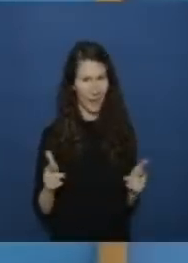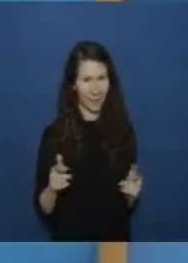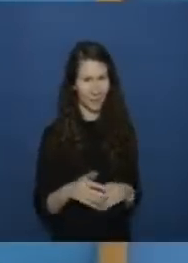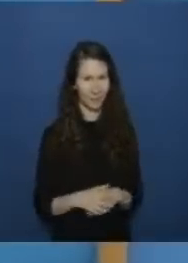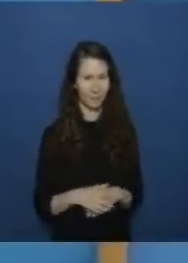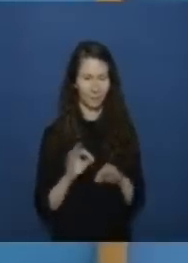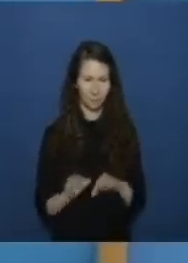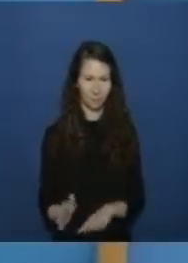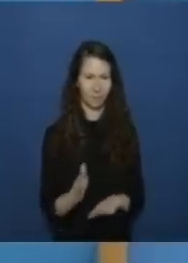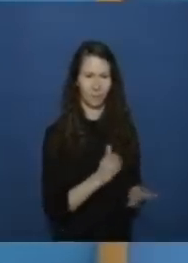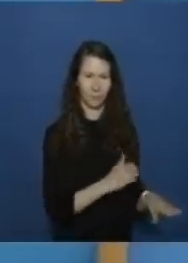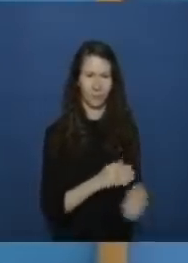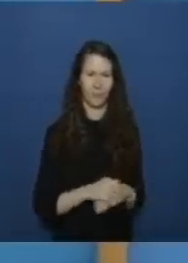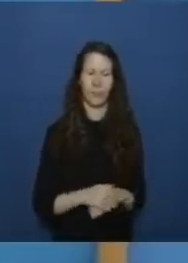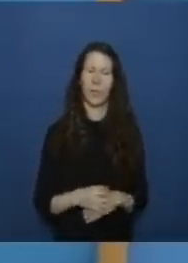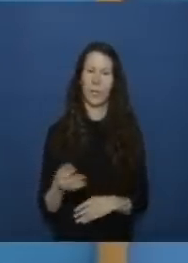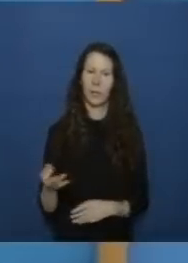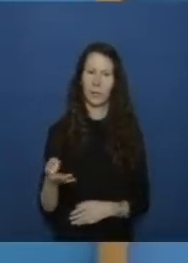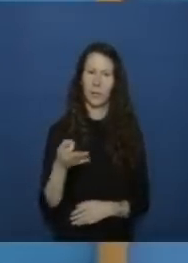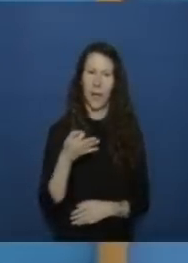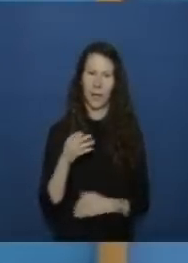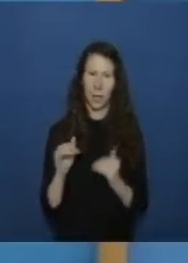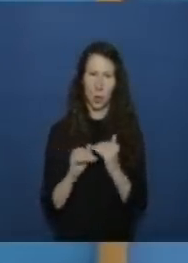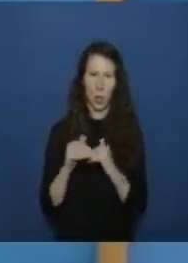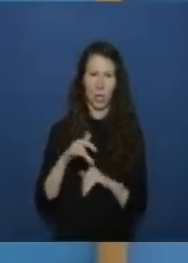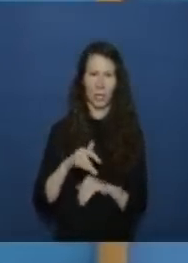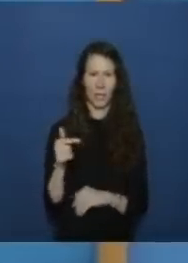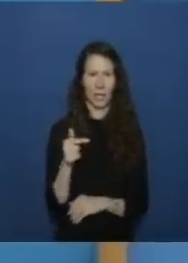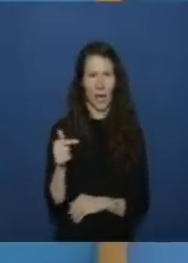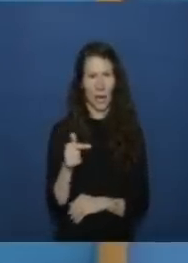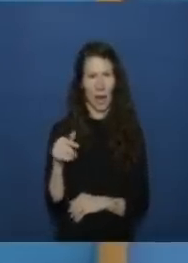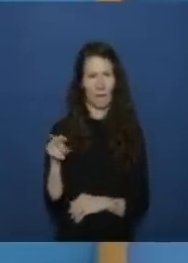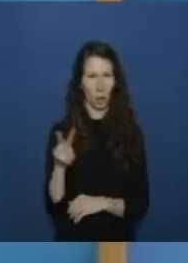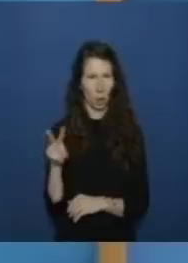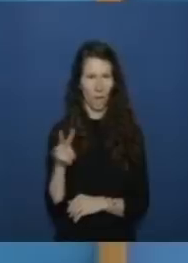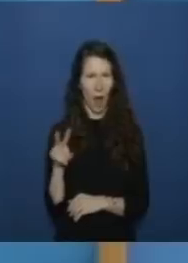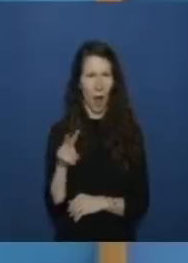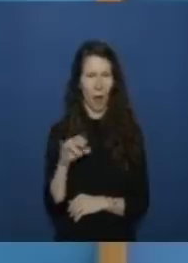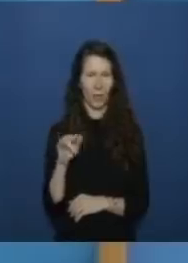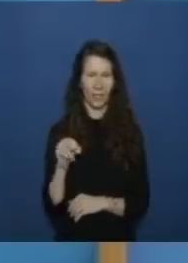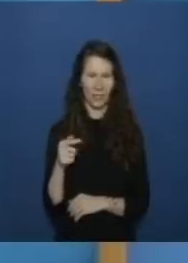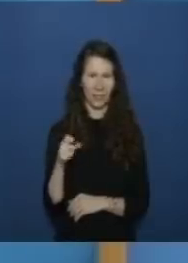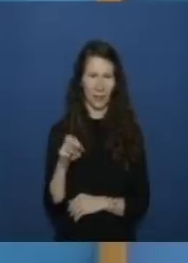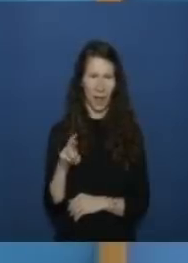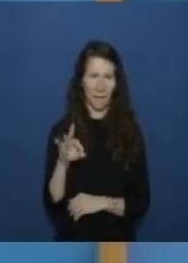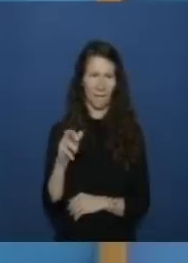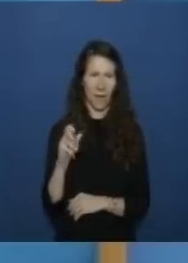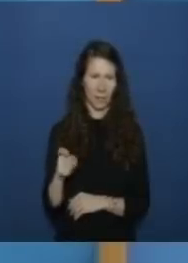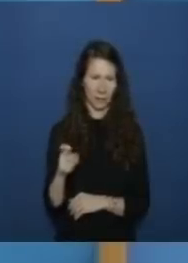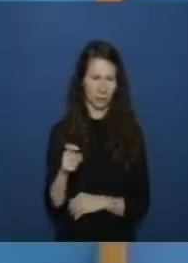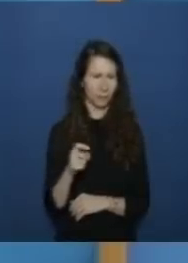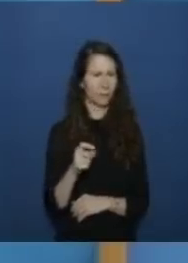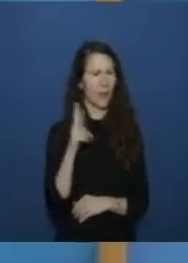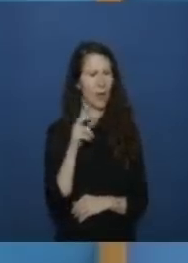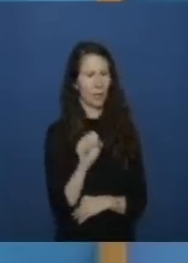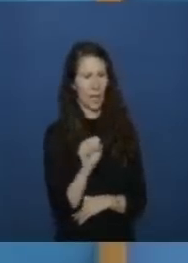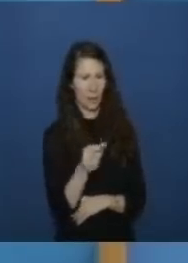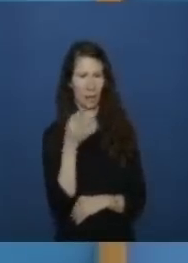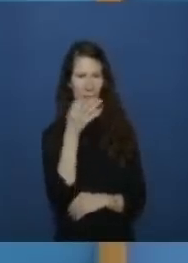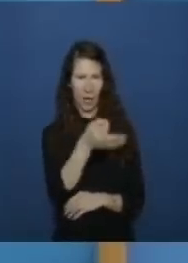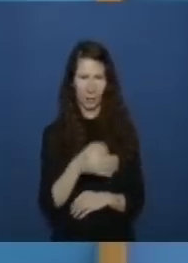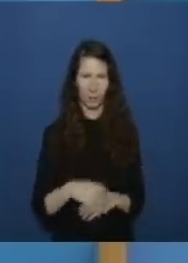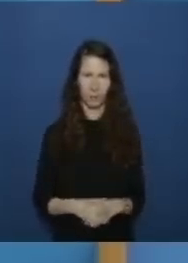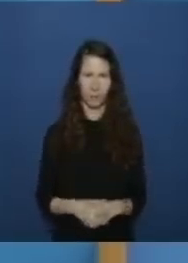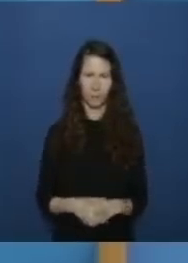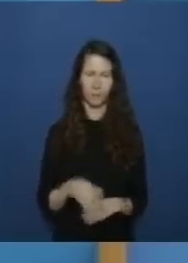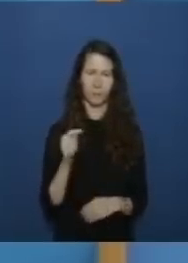fall dann mache ich mit einer frage der kollegen tatiana für so war von interfax weiter an sie herr seibert da geht